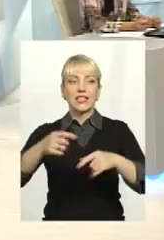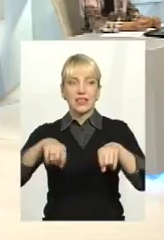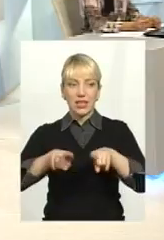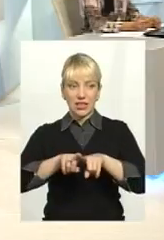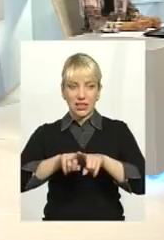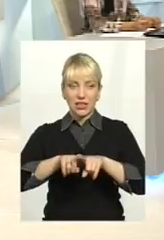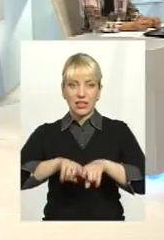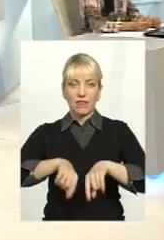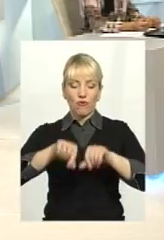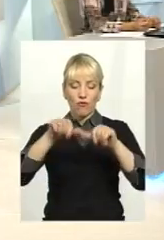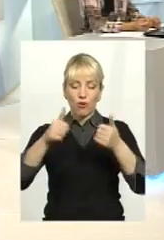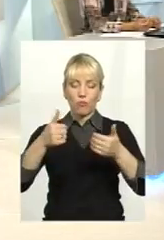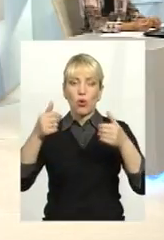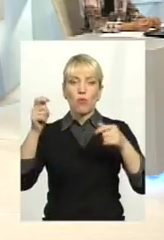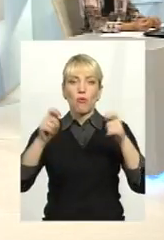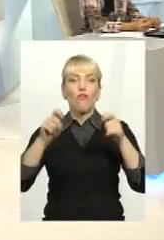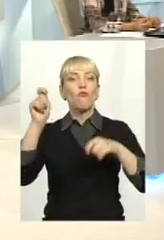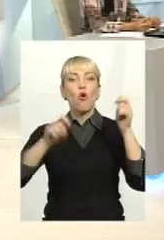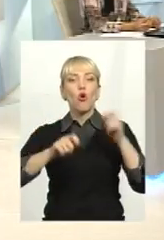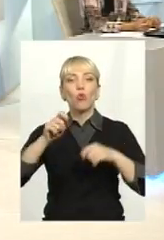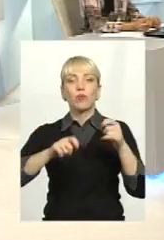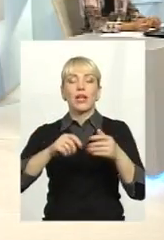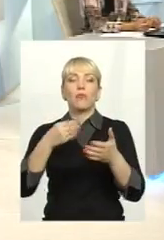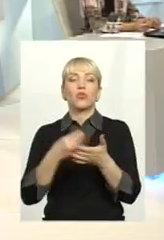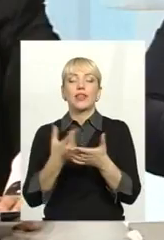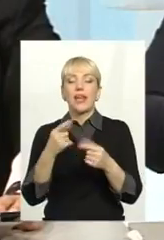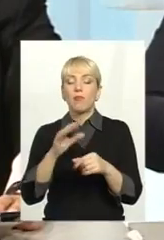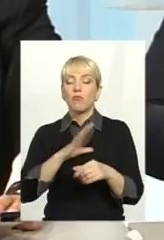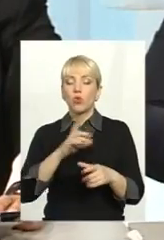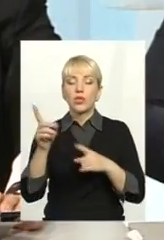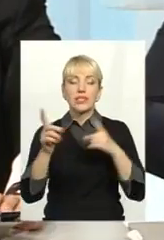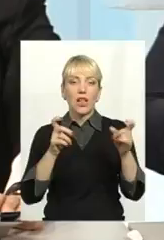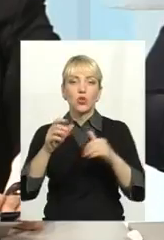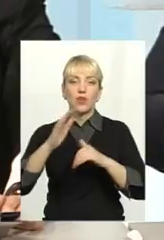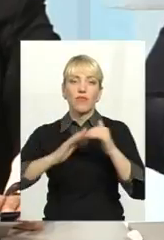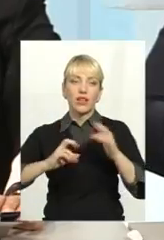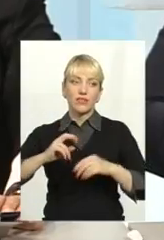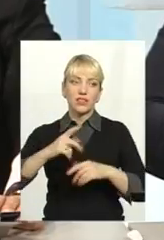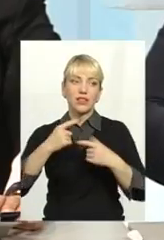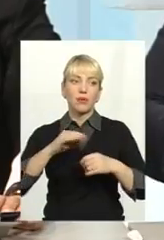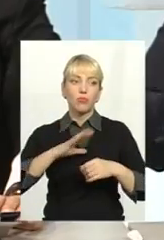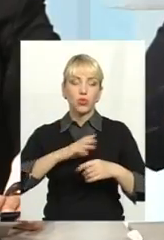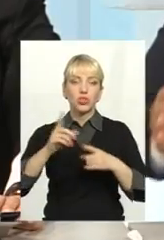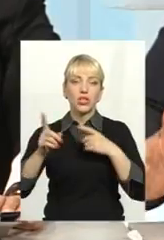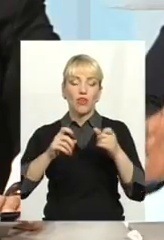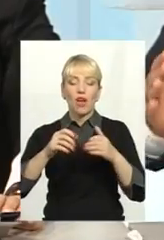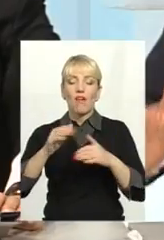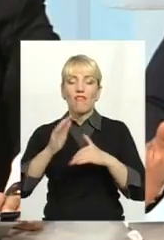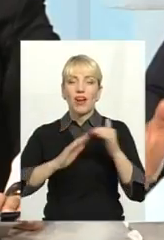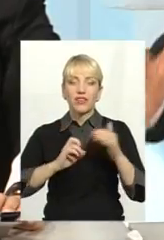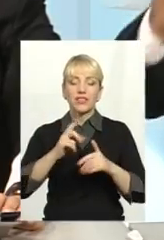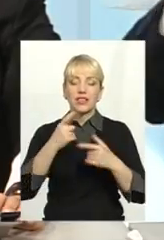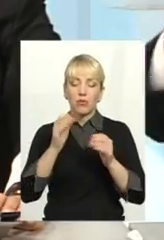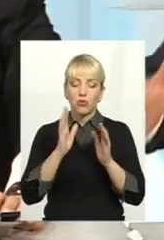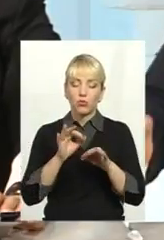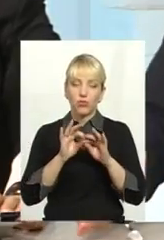бюджетних, де будуть залучені фахівці по напрямкам, по фахах, де будуть залучені фахівці, і де будуть проведені збори,